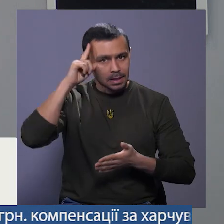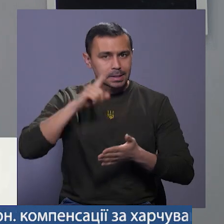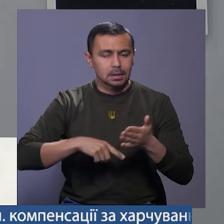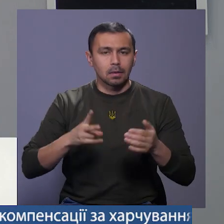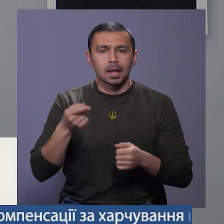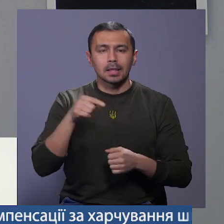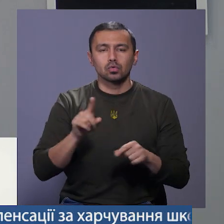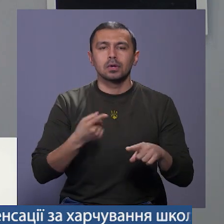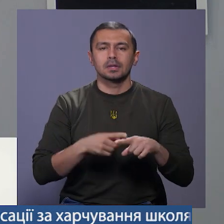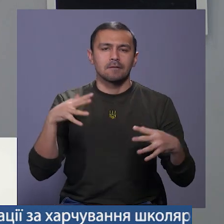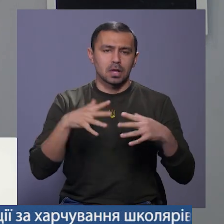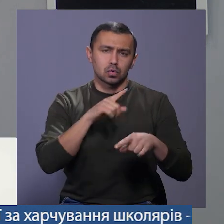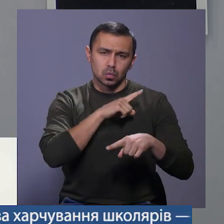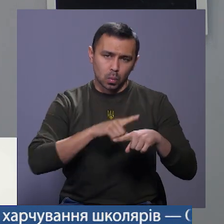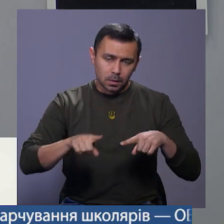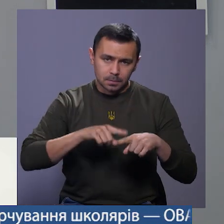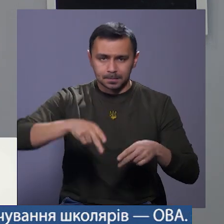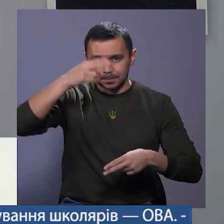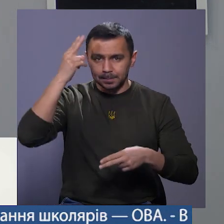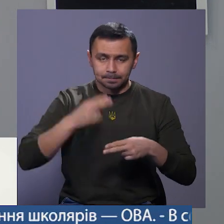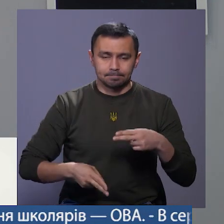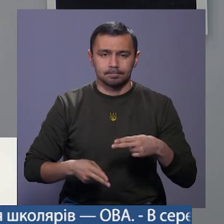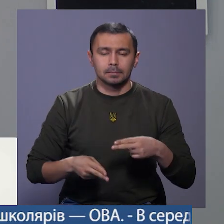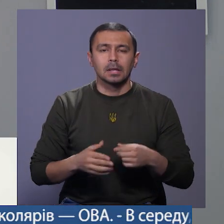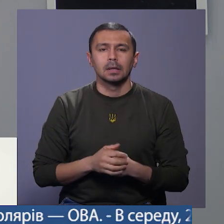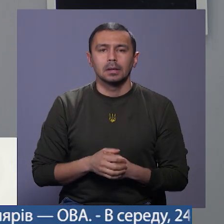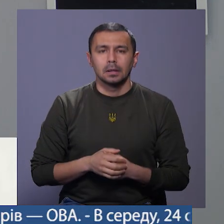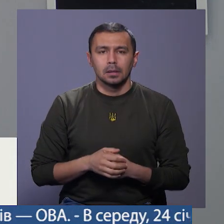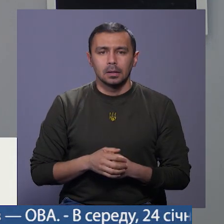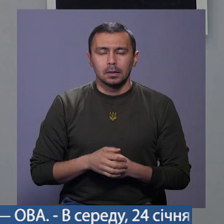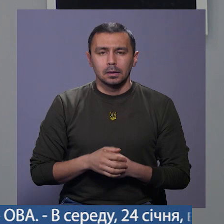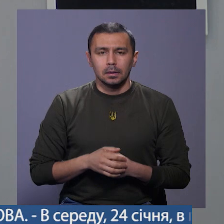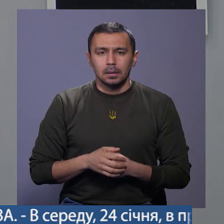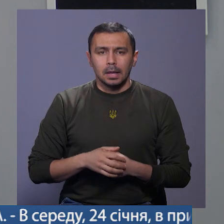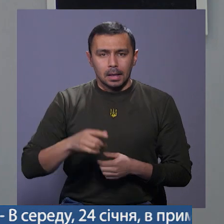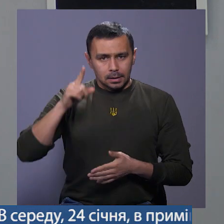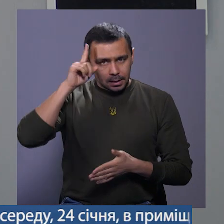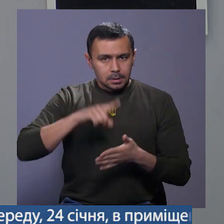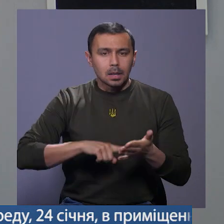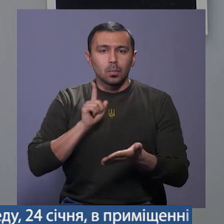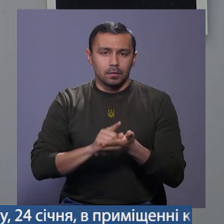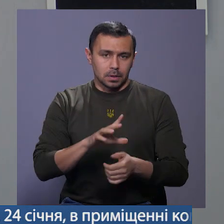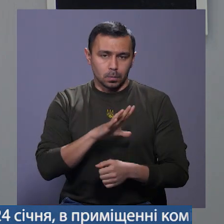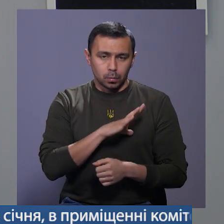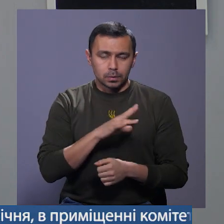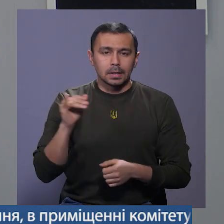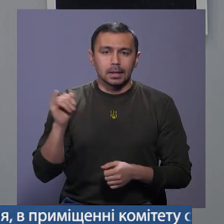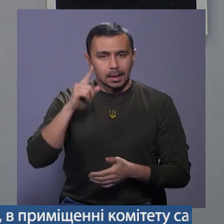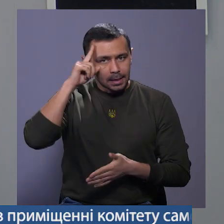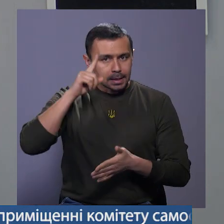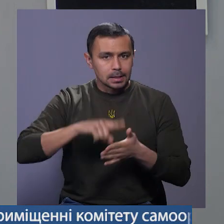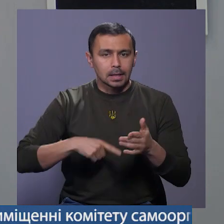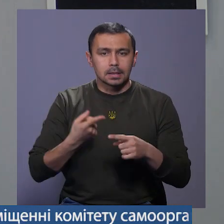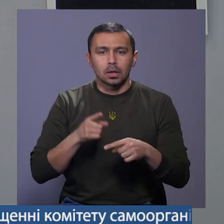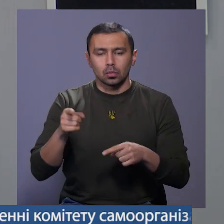надією на те, що ця війна скоріше закінчиться. Надія має бути, і надія –